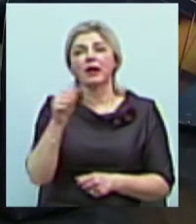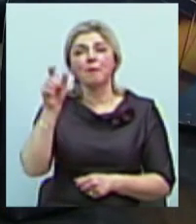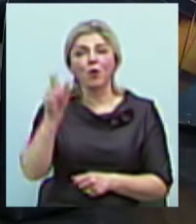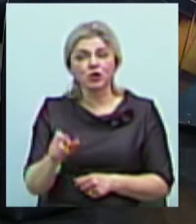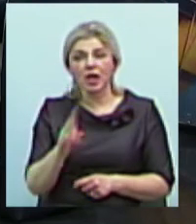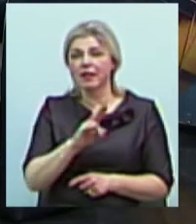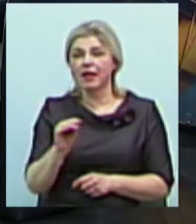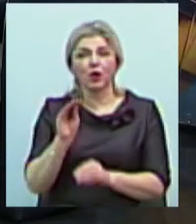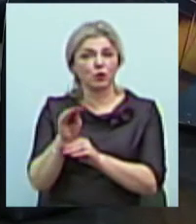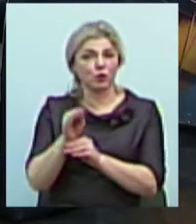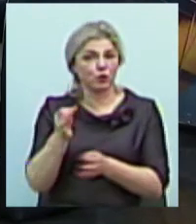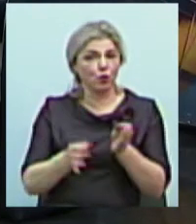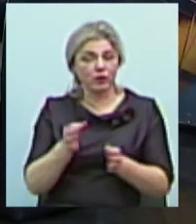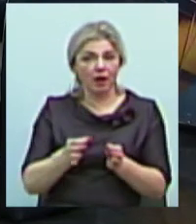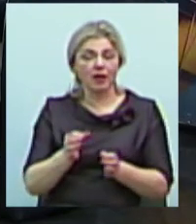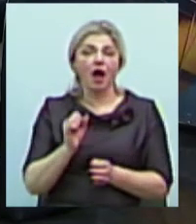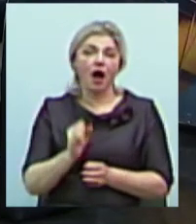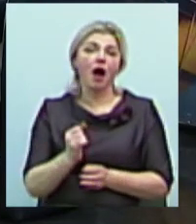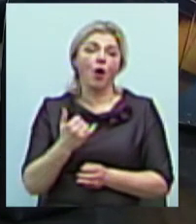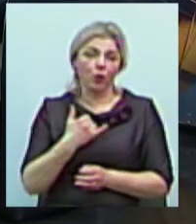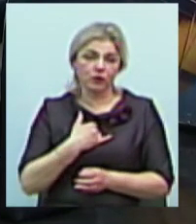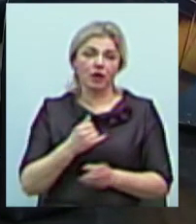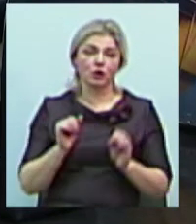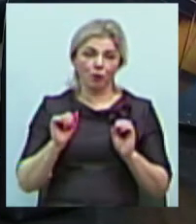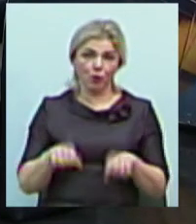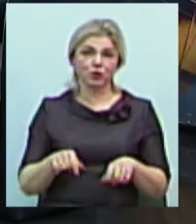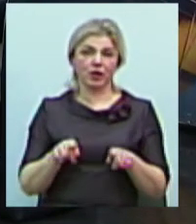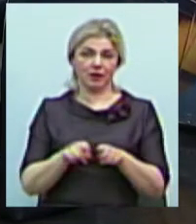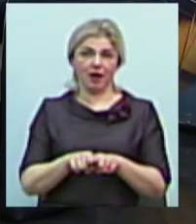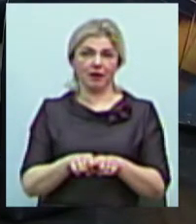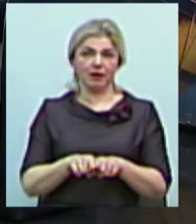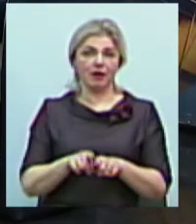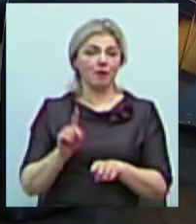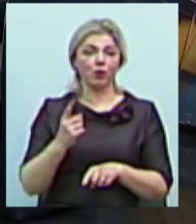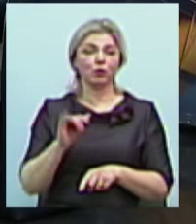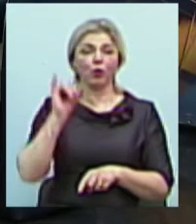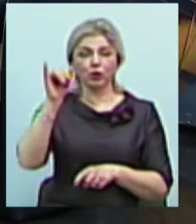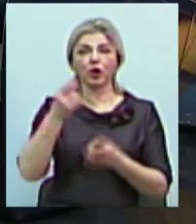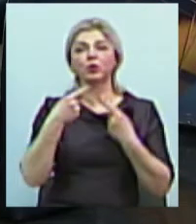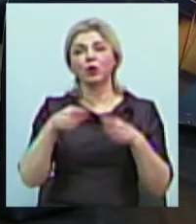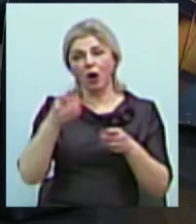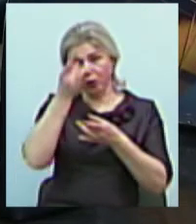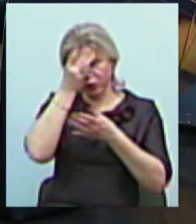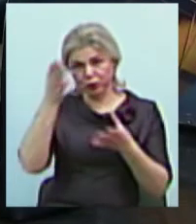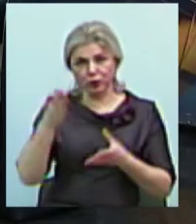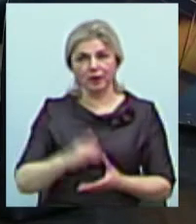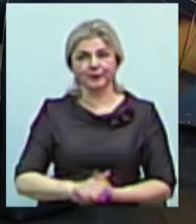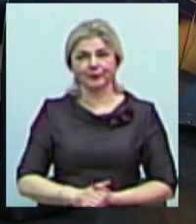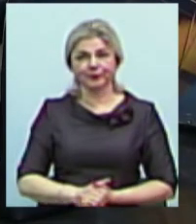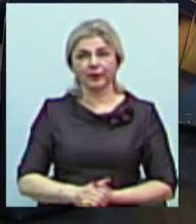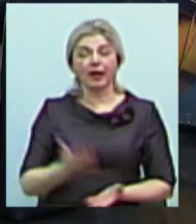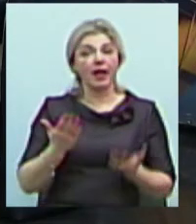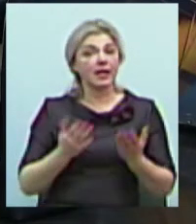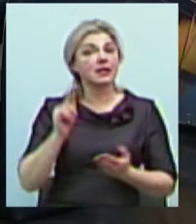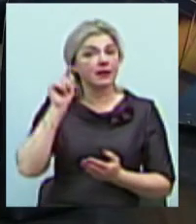працюють, в них можуть все ж таки нагнати такого президента, бо в них інша культура. Ну, якщо б